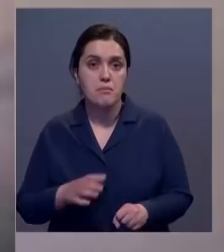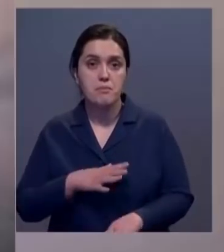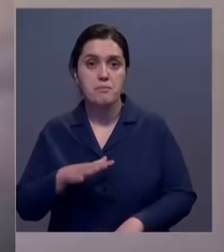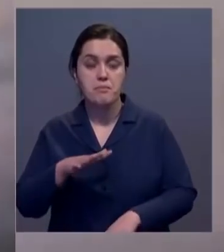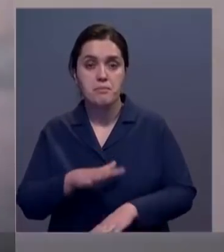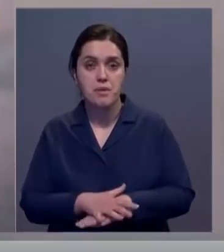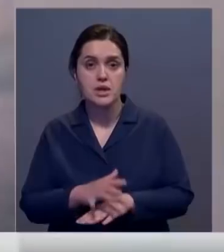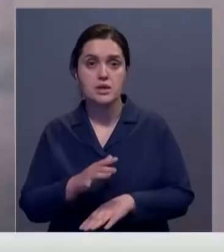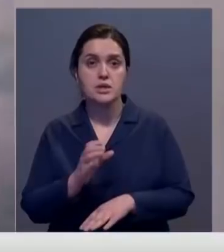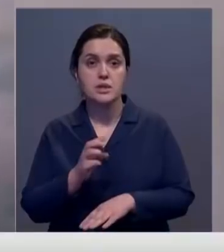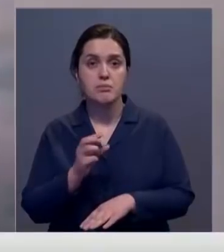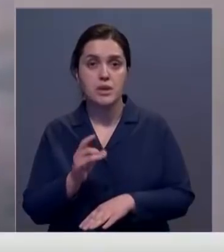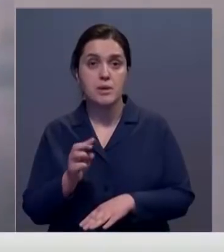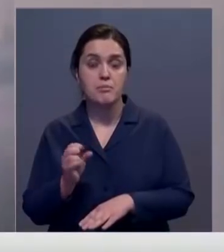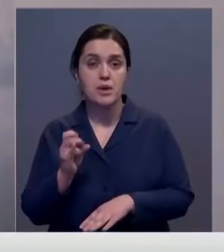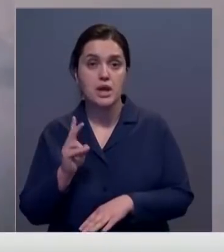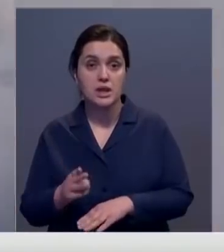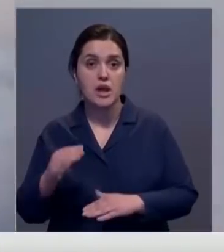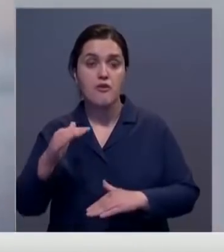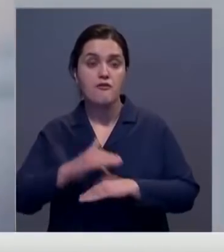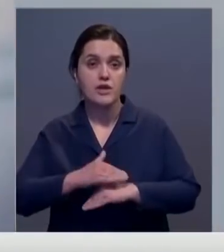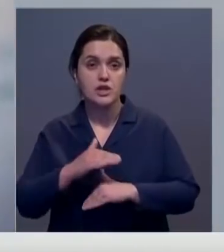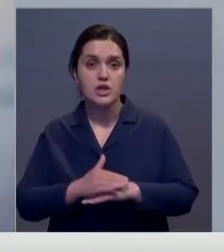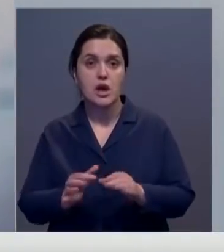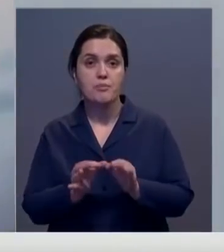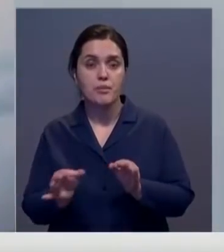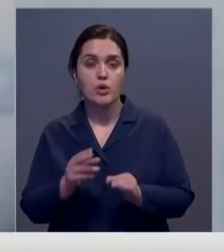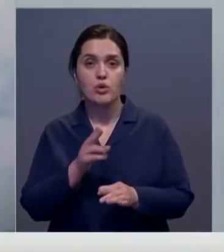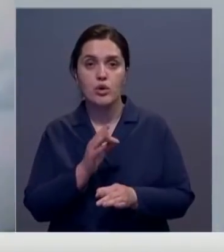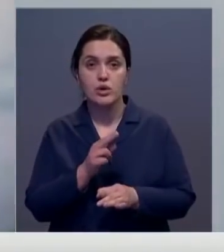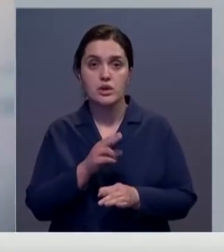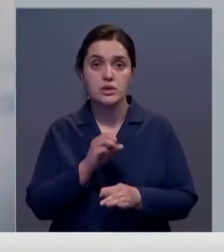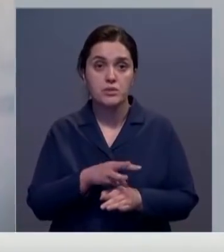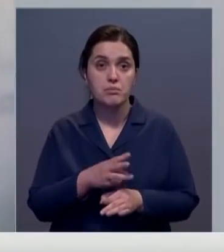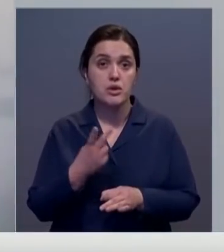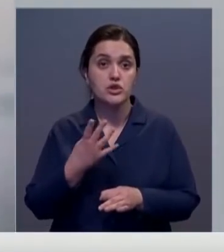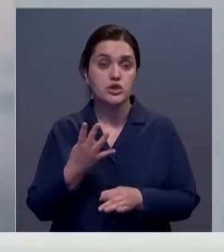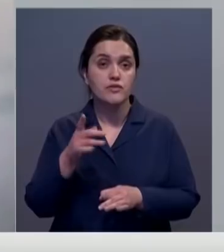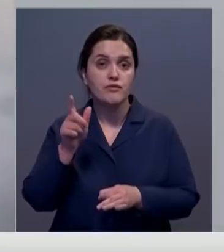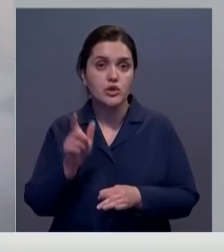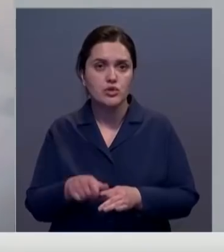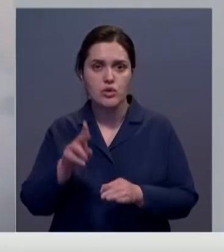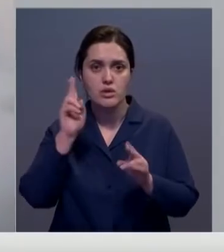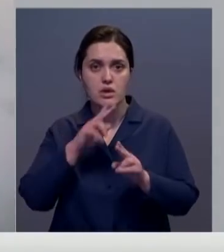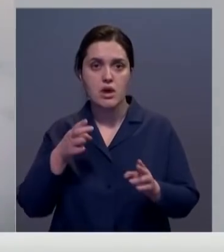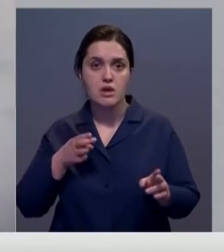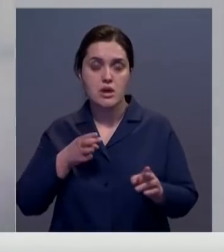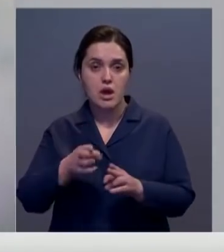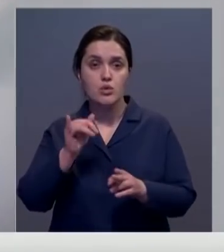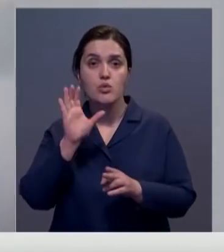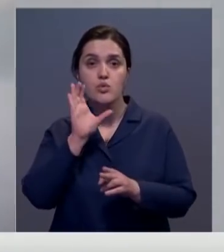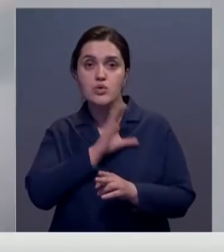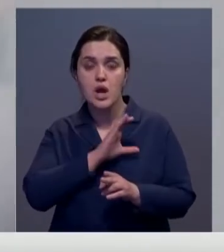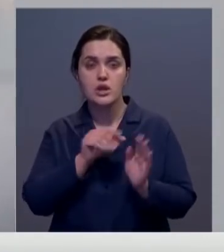с отделением Сбербанка. Накануне вечером в районе микрорайона Коктем четверо неизвестных напали на них с ножами и украли больше